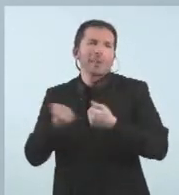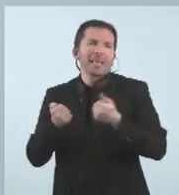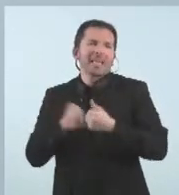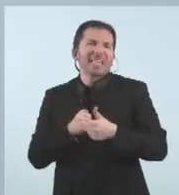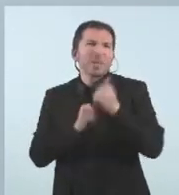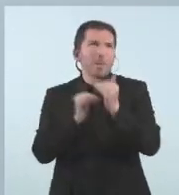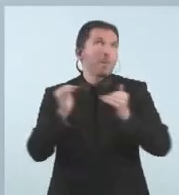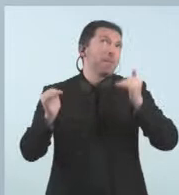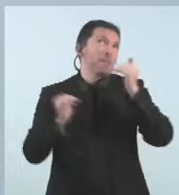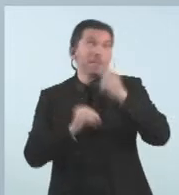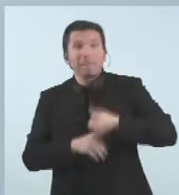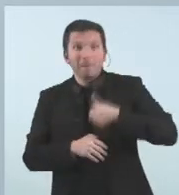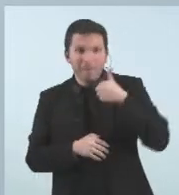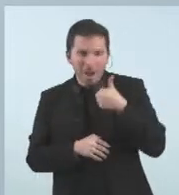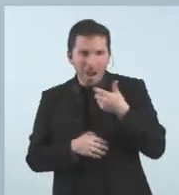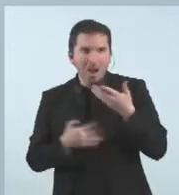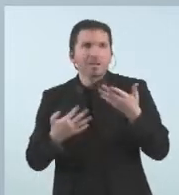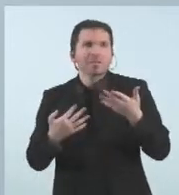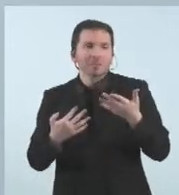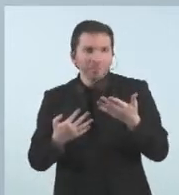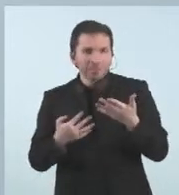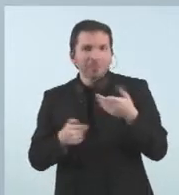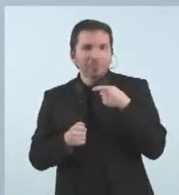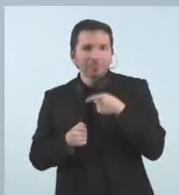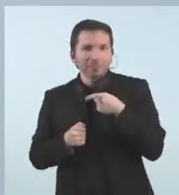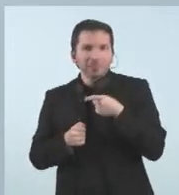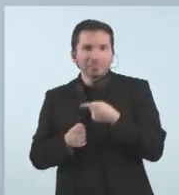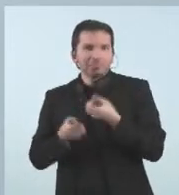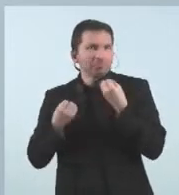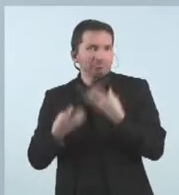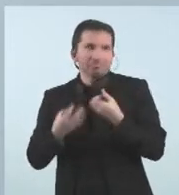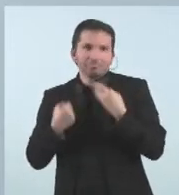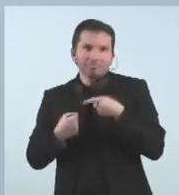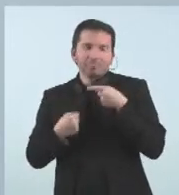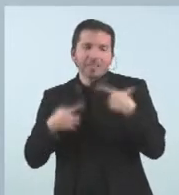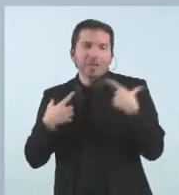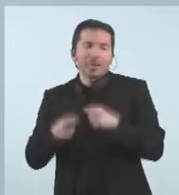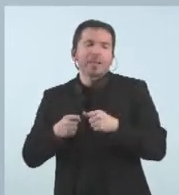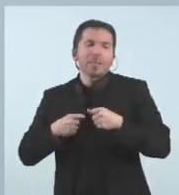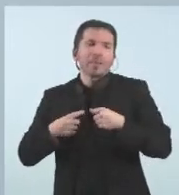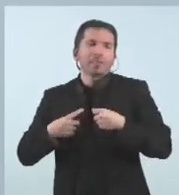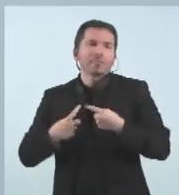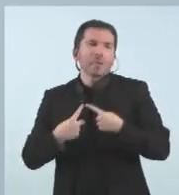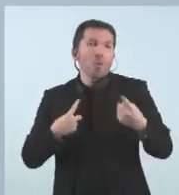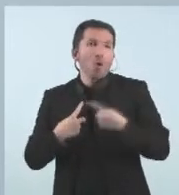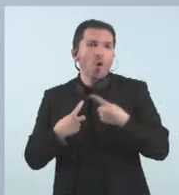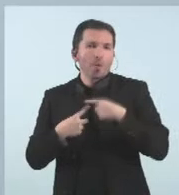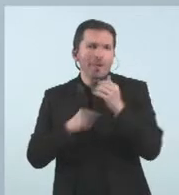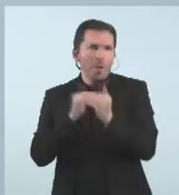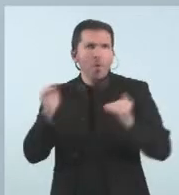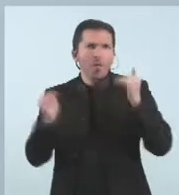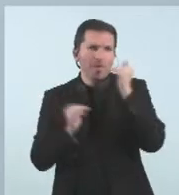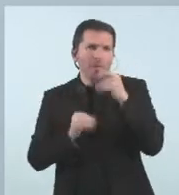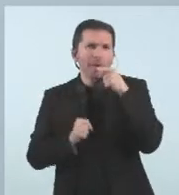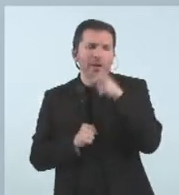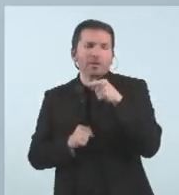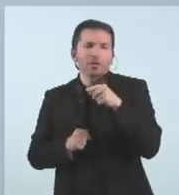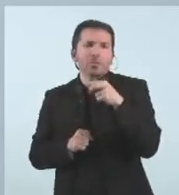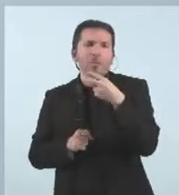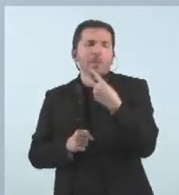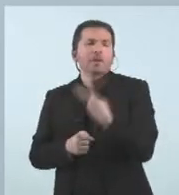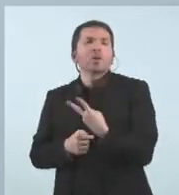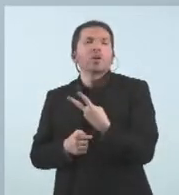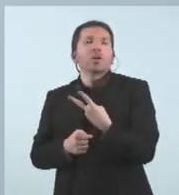expectatives que s'havien tingut des del propi Departament de Mobilitat Aquestes 201.000 vehicles es